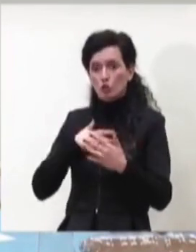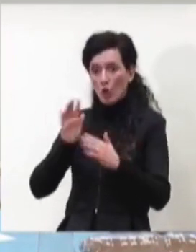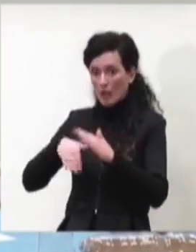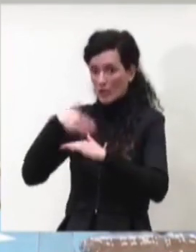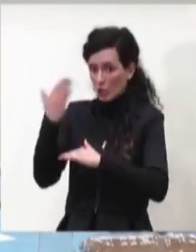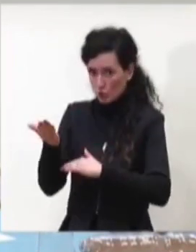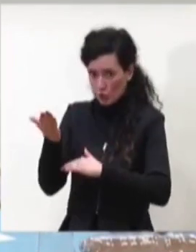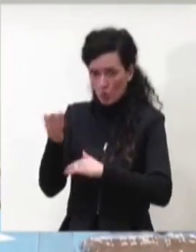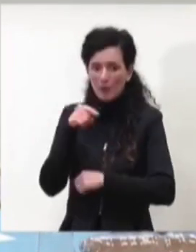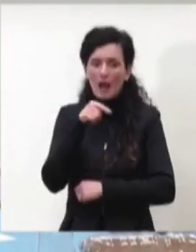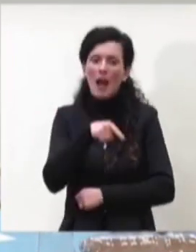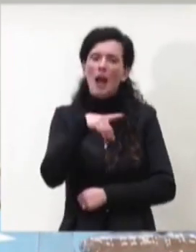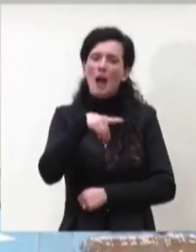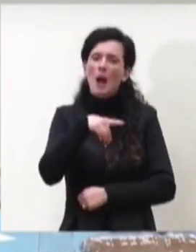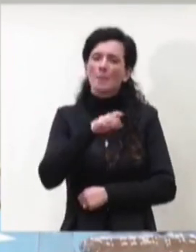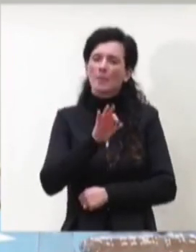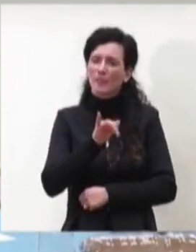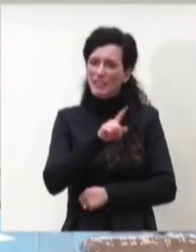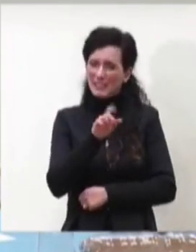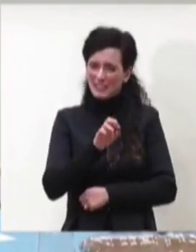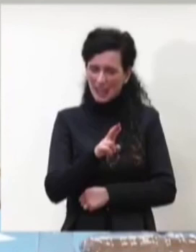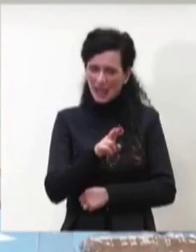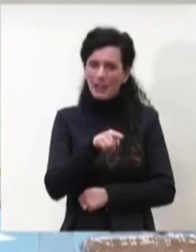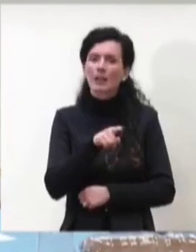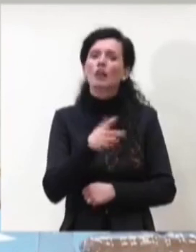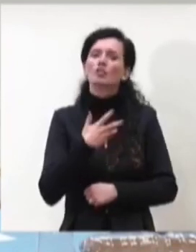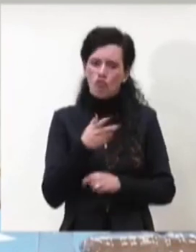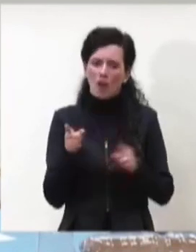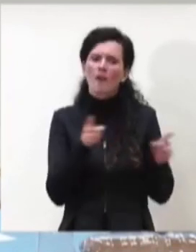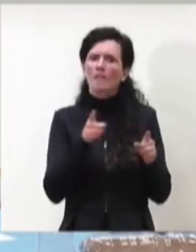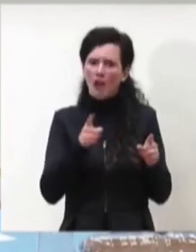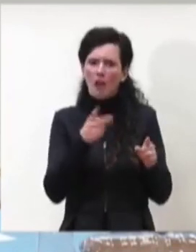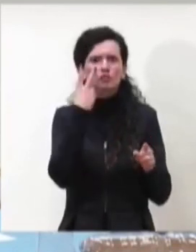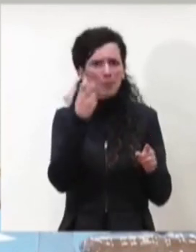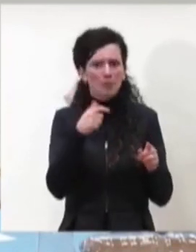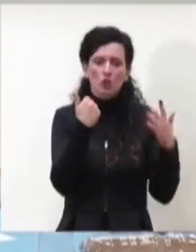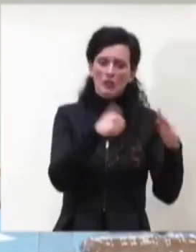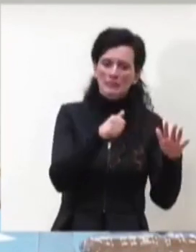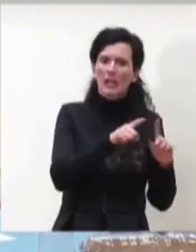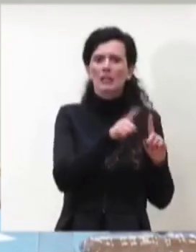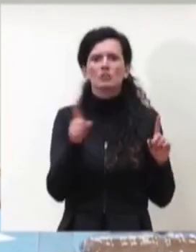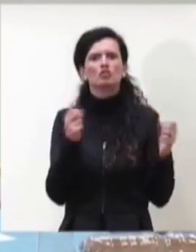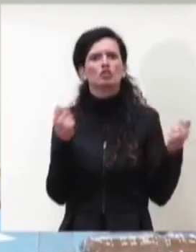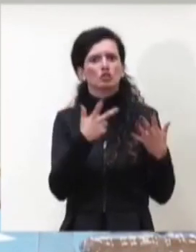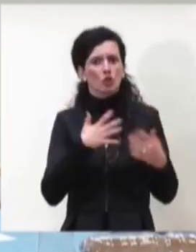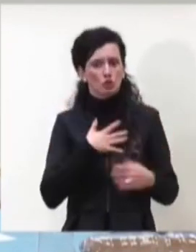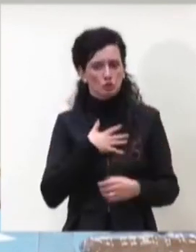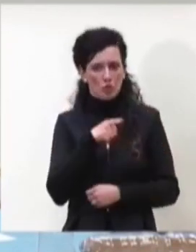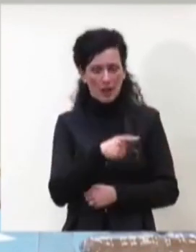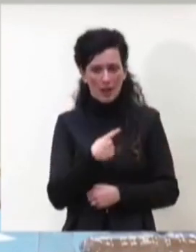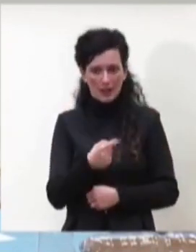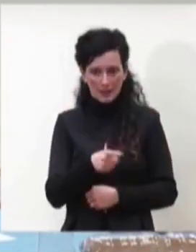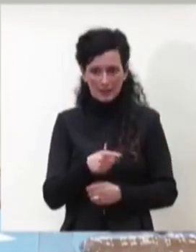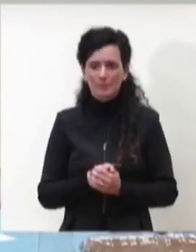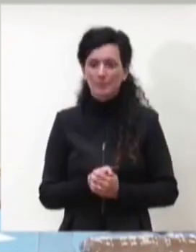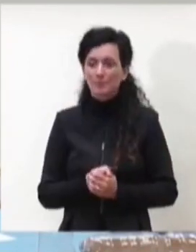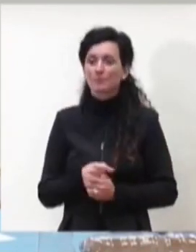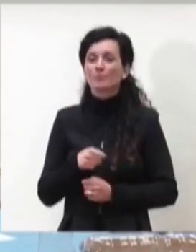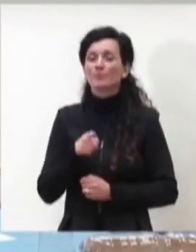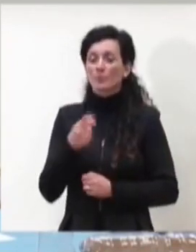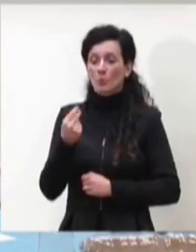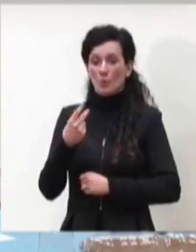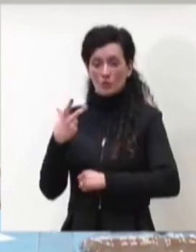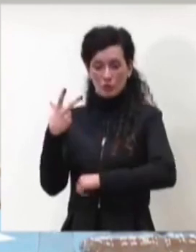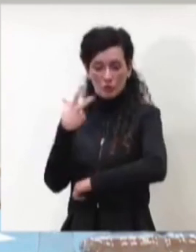c'è anche la fascia 16-18 anni. L'intervallo tra le due somministrazioni